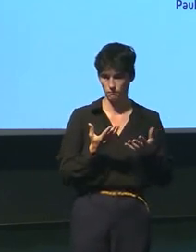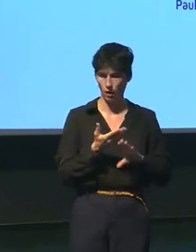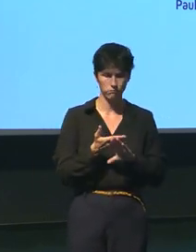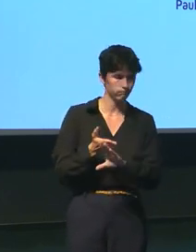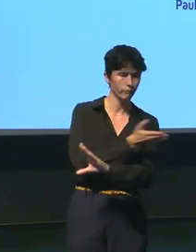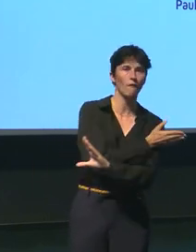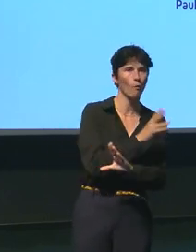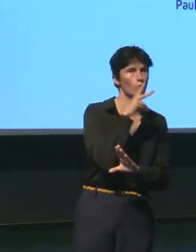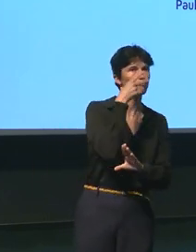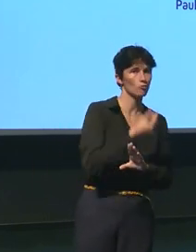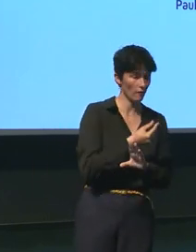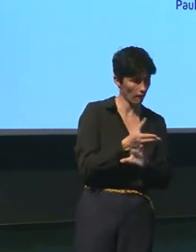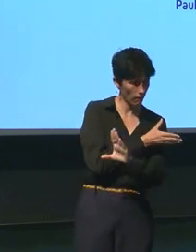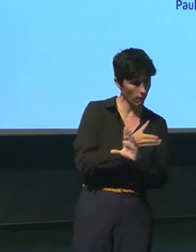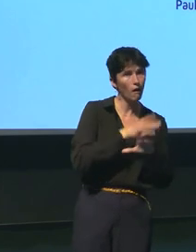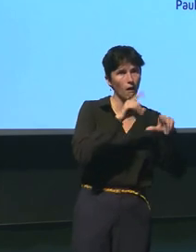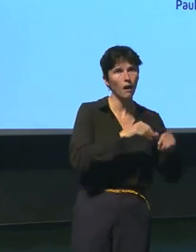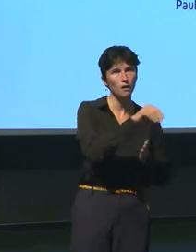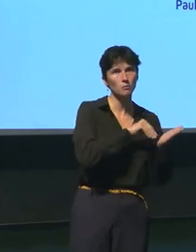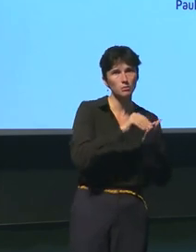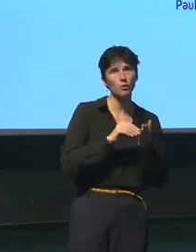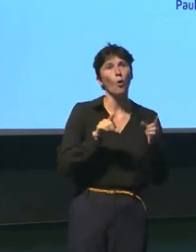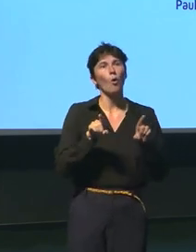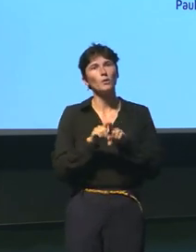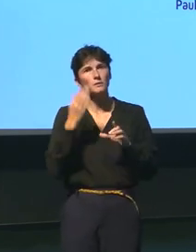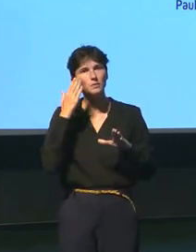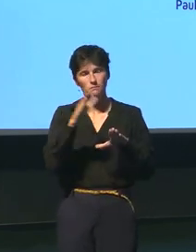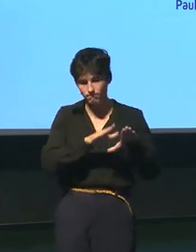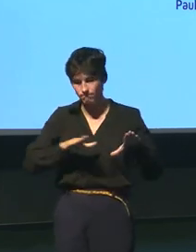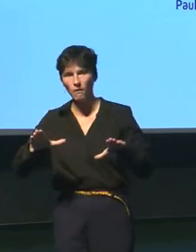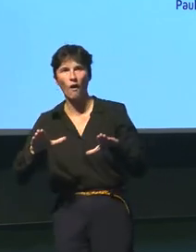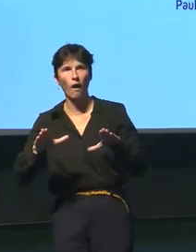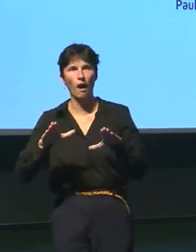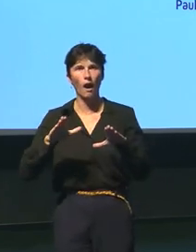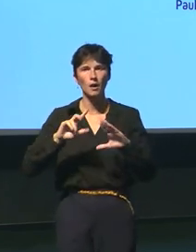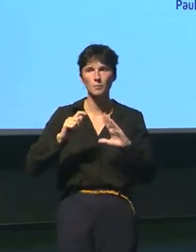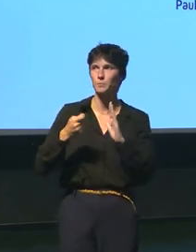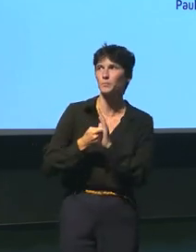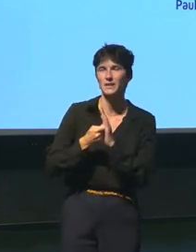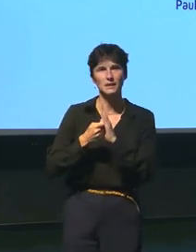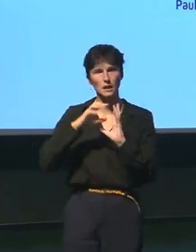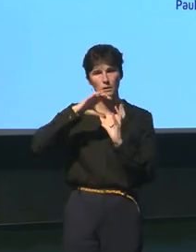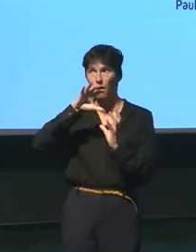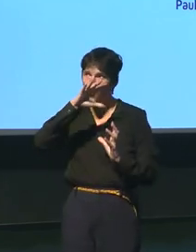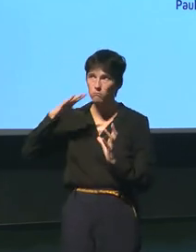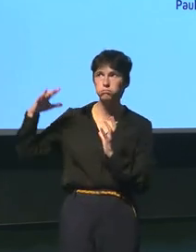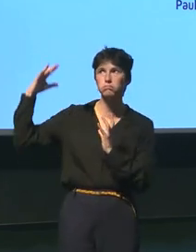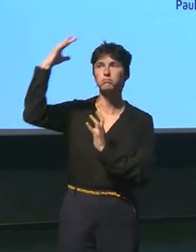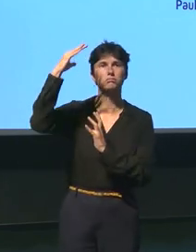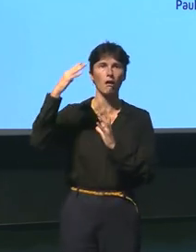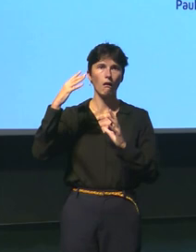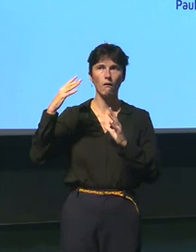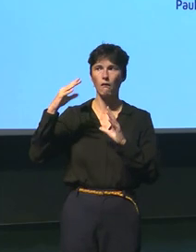c'est si on prend le voyage spatial qui est différent du voyage sur la terre du coup les